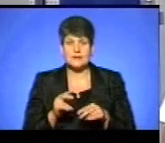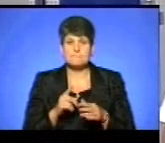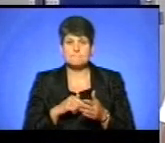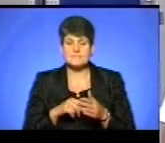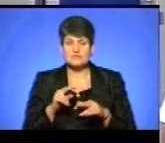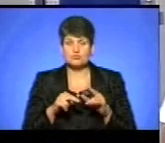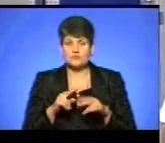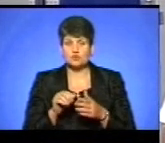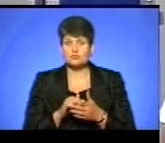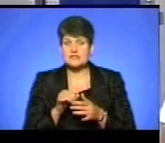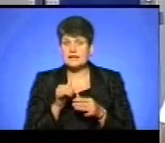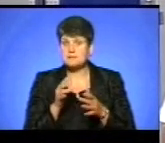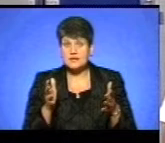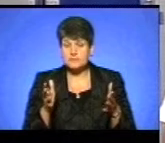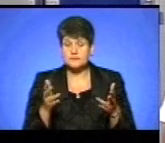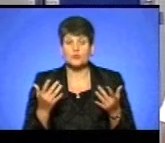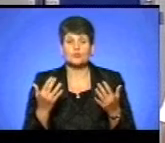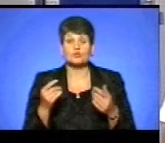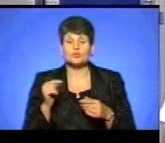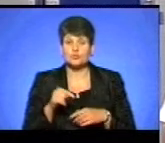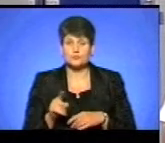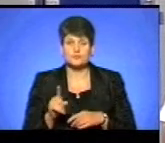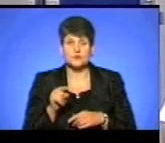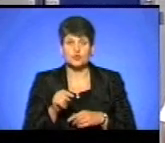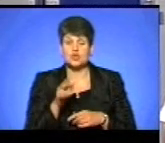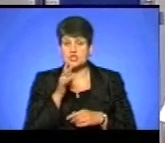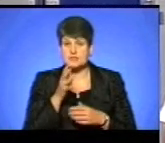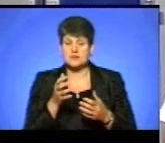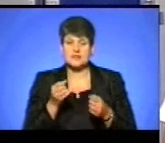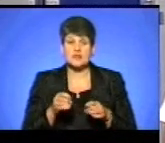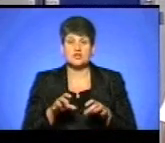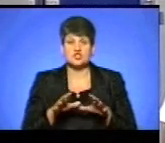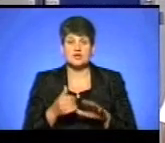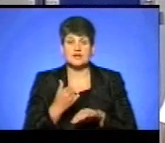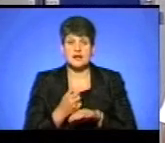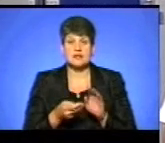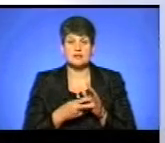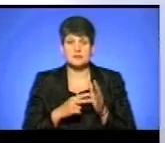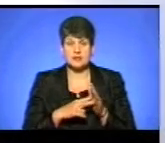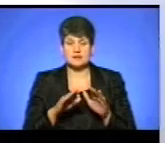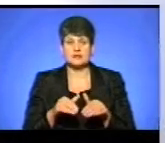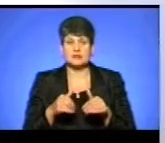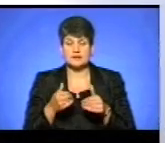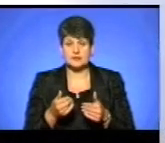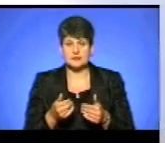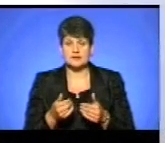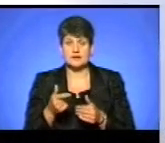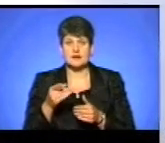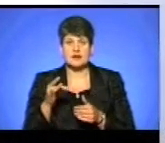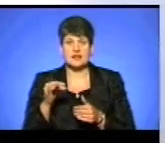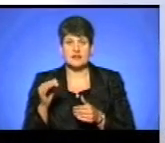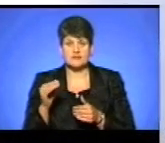документації не міг, оскільки на той час прийняття рішення, міська рада поставила на генеральний план гриф